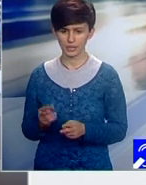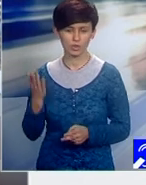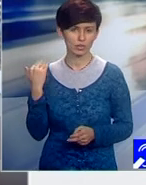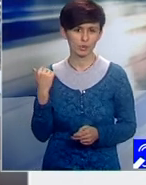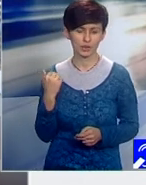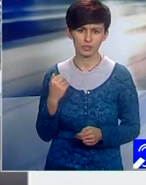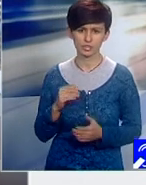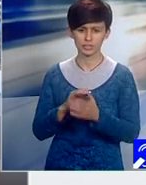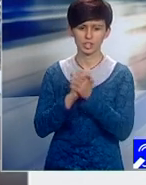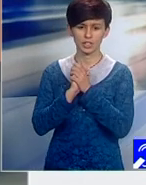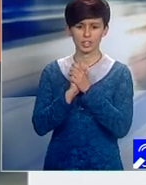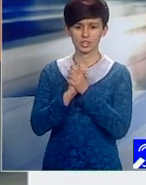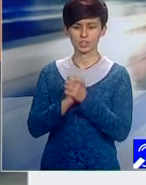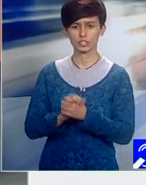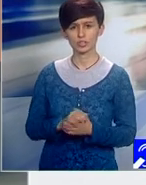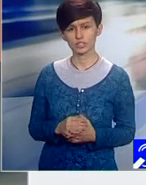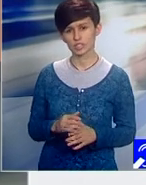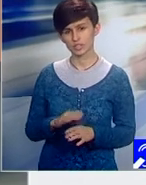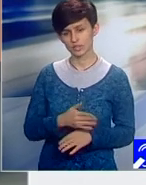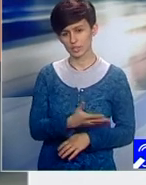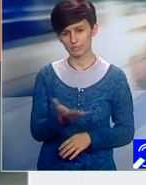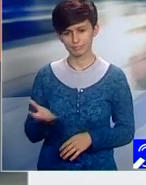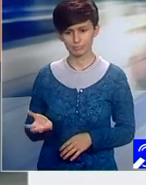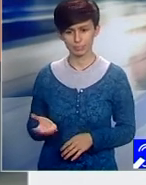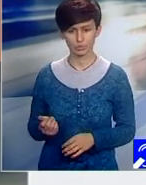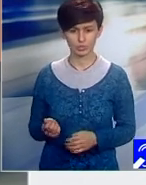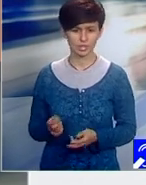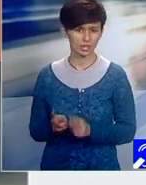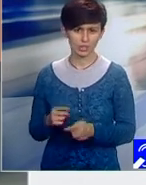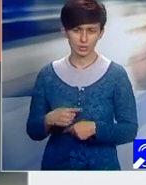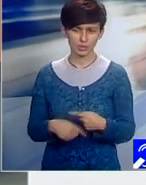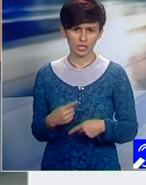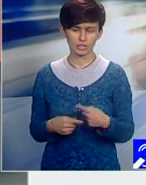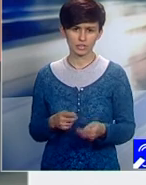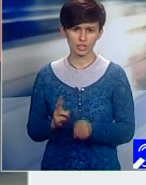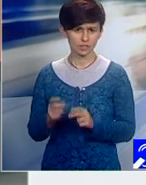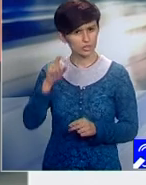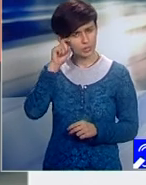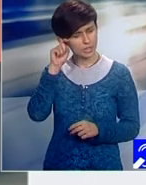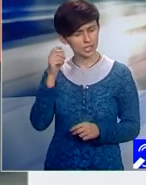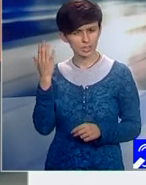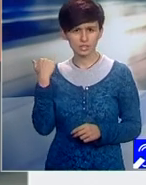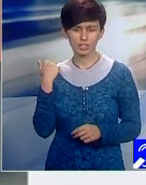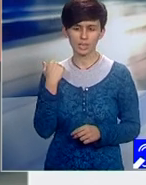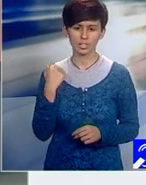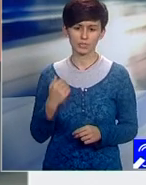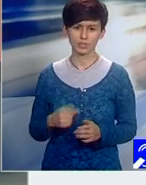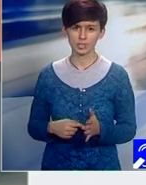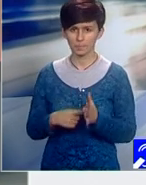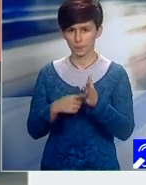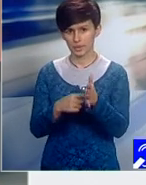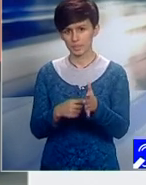succesul la public sau cum a funcționat priza la public și pe de altă parte cum credeți că a fost mediatizată